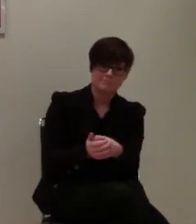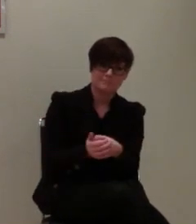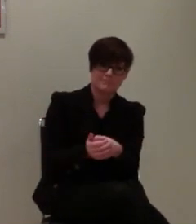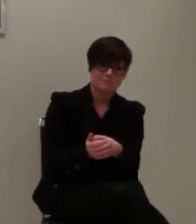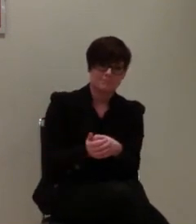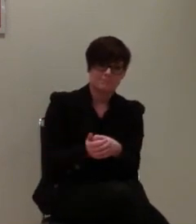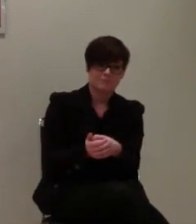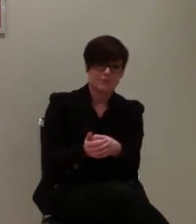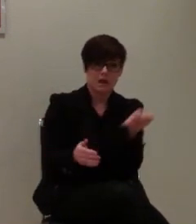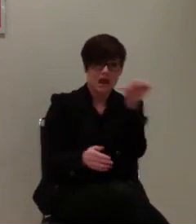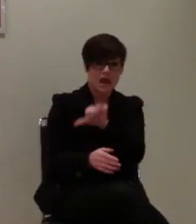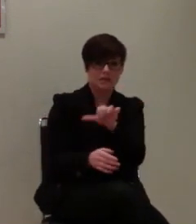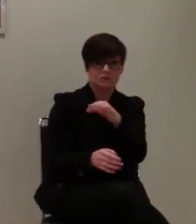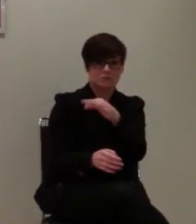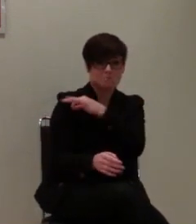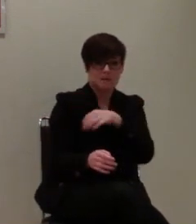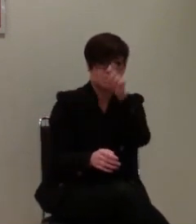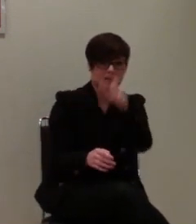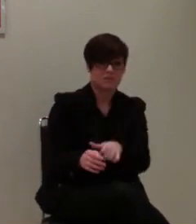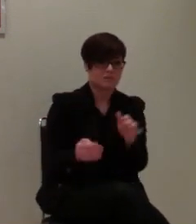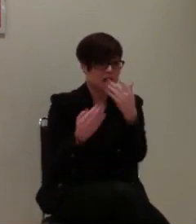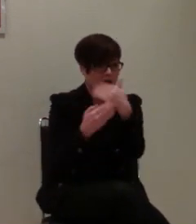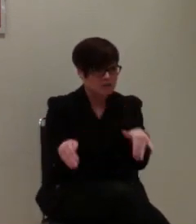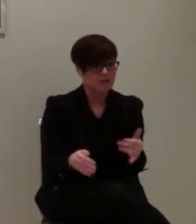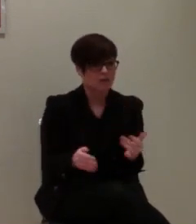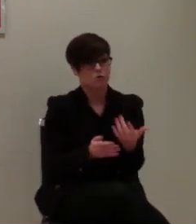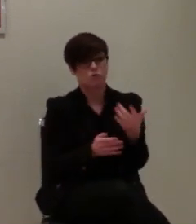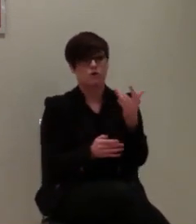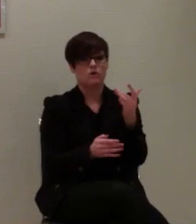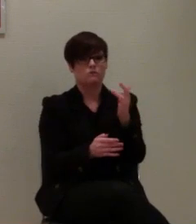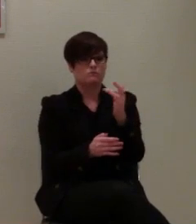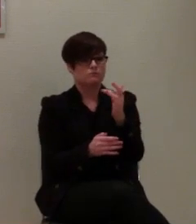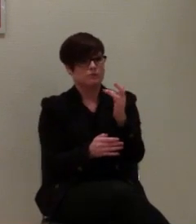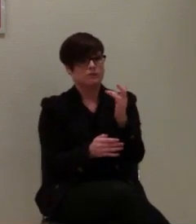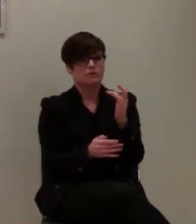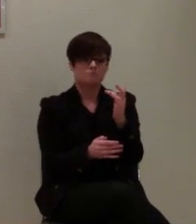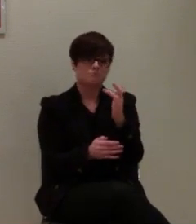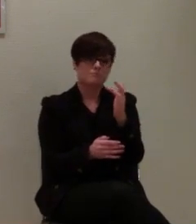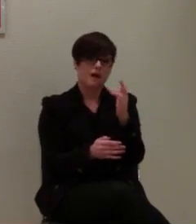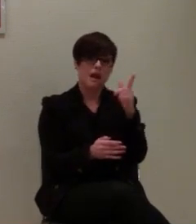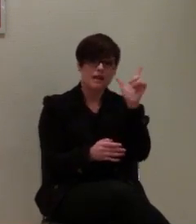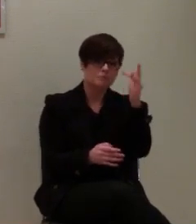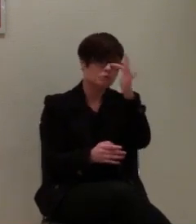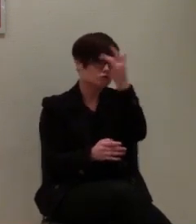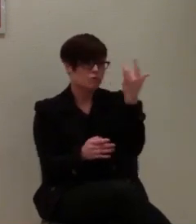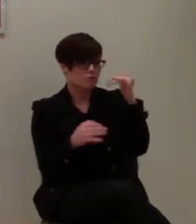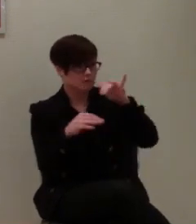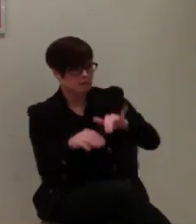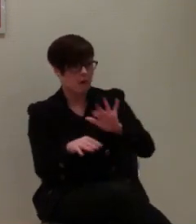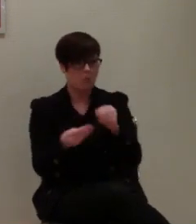und unterliegen Einschränkungen. Die Schwulen und Lesben haben auch ihre Probleme, kann ich ein Lied davon singen, also kein Problem.